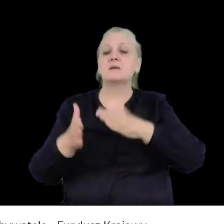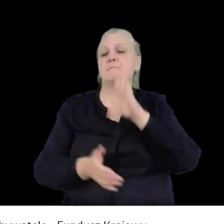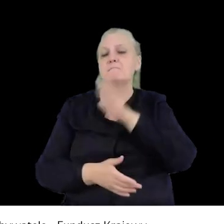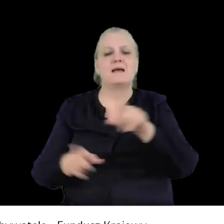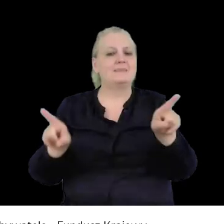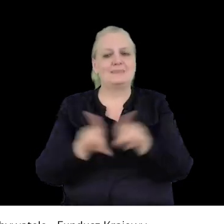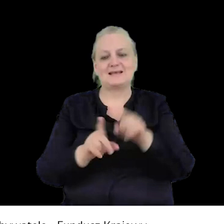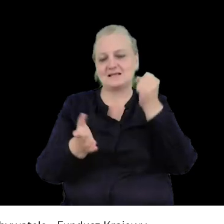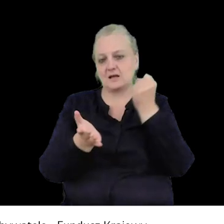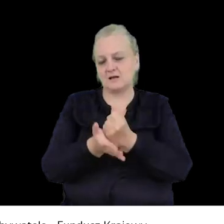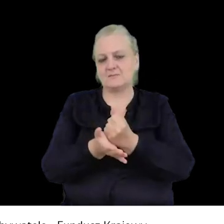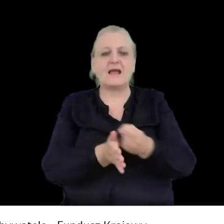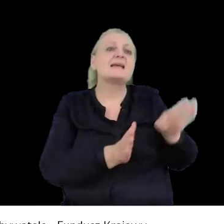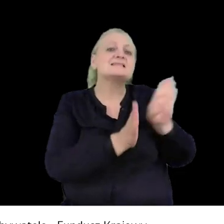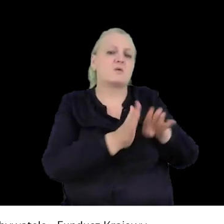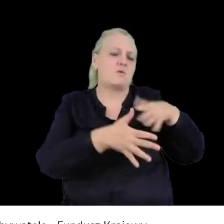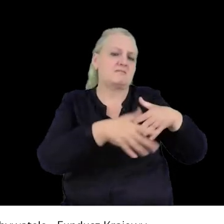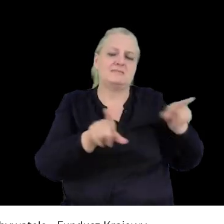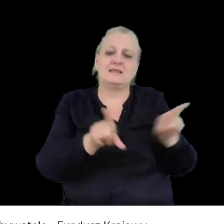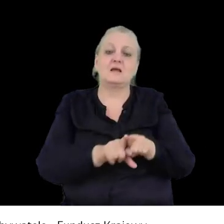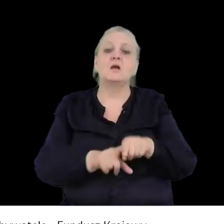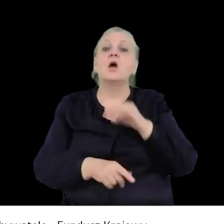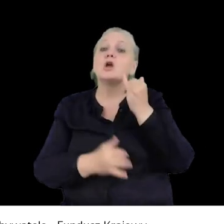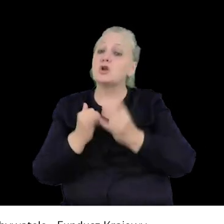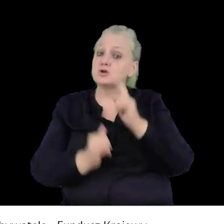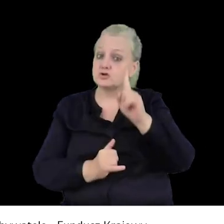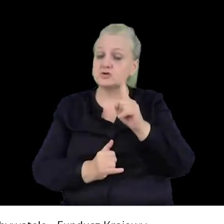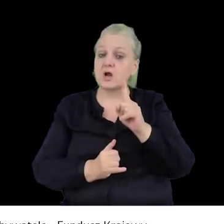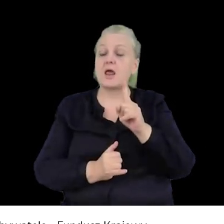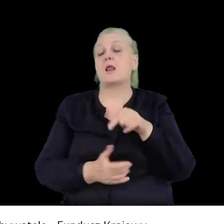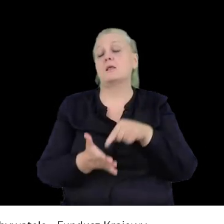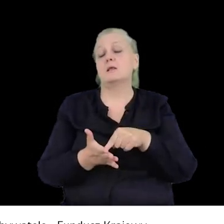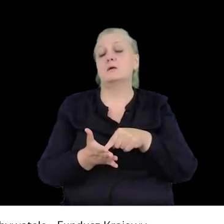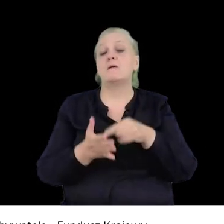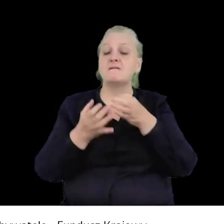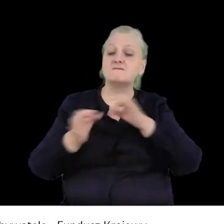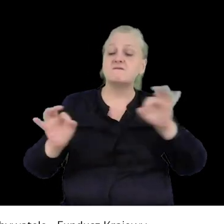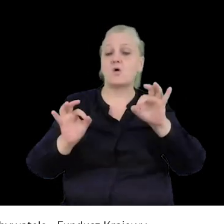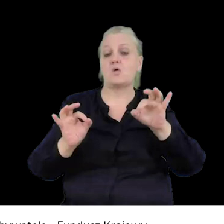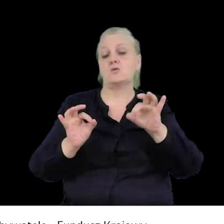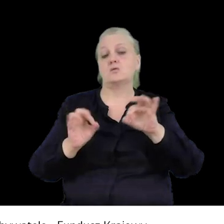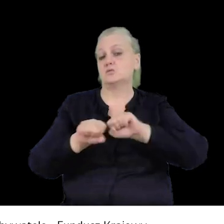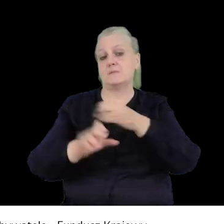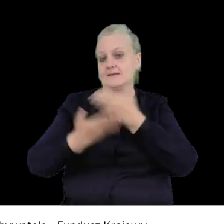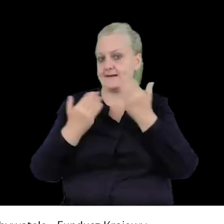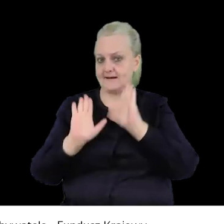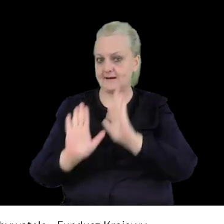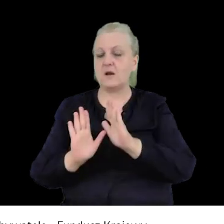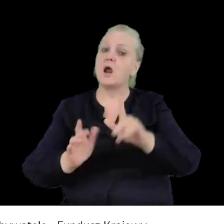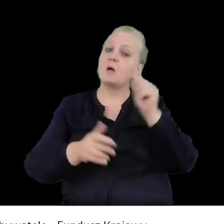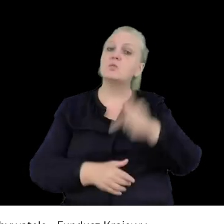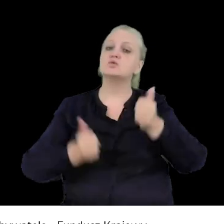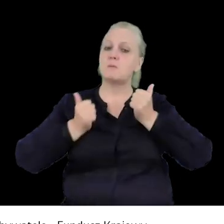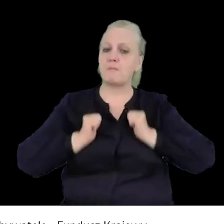takie same prawa jak zwykła demonstracja, tak długo jak nie rusza wolności tejże demonstracji i jest pokojowa.